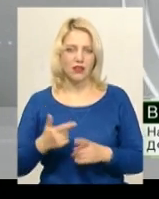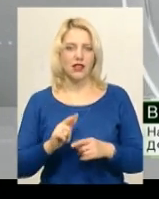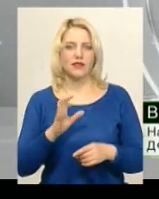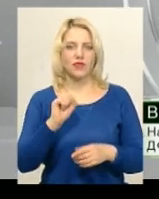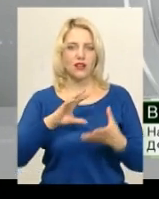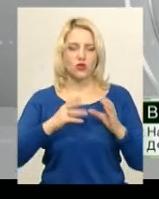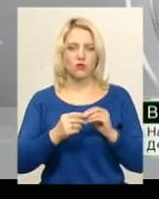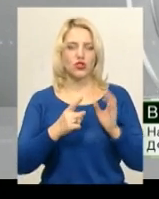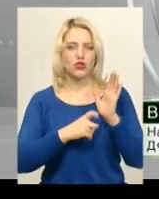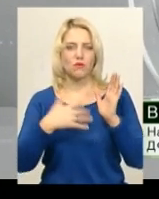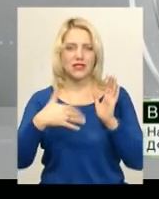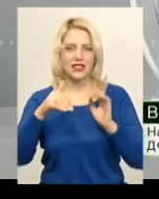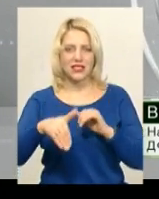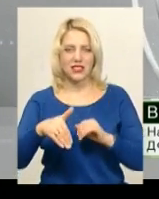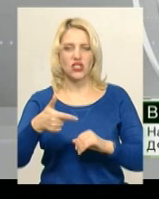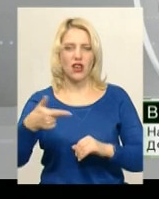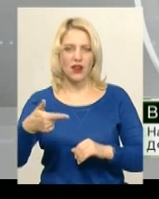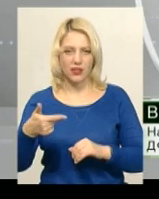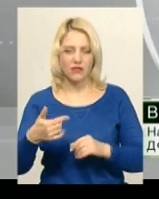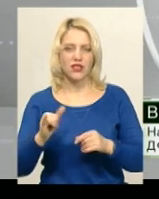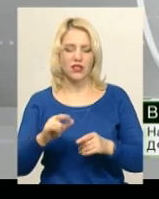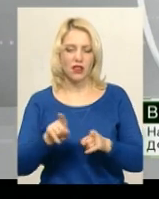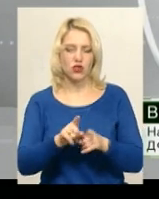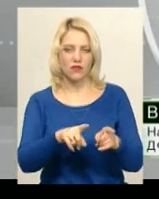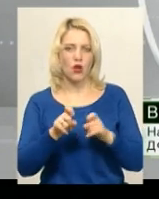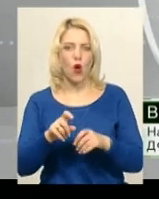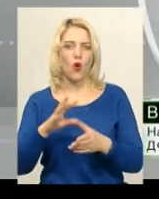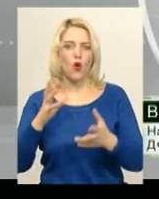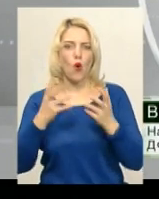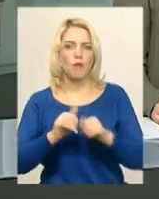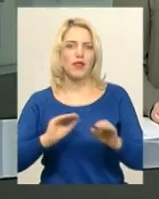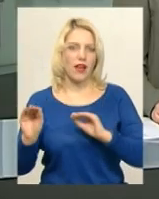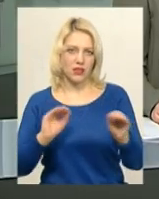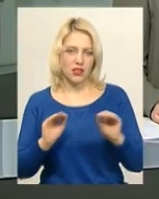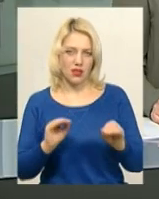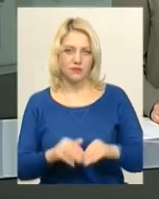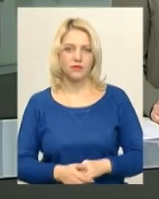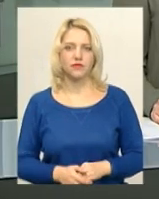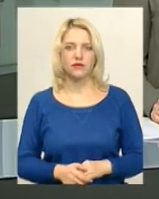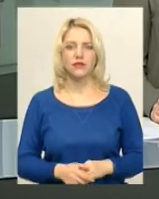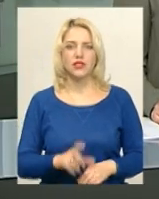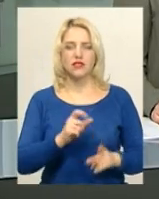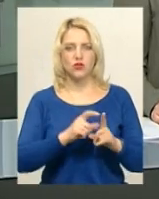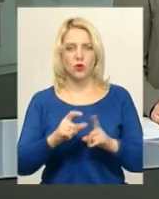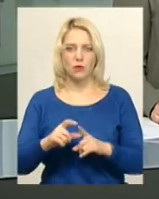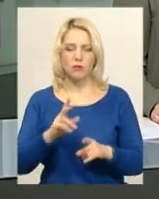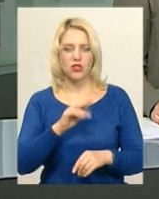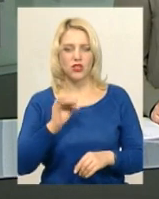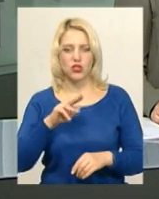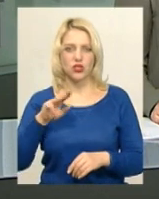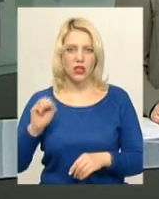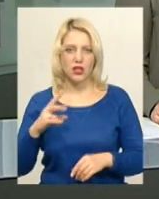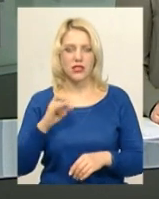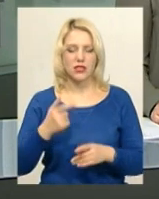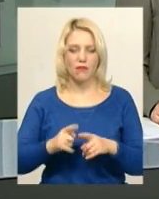тисяч гривень. Ну і також вилучено обладнання АЗС. За словами Віктора Чижа, за